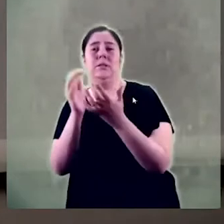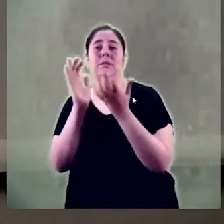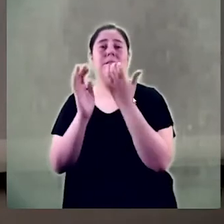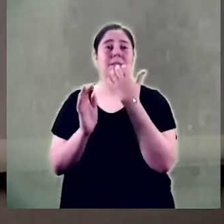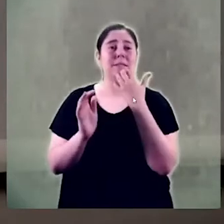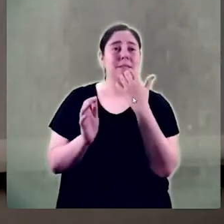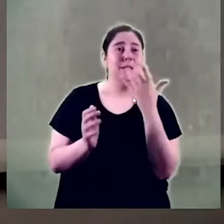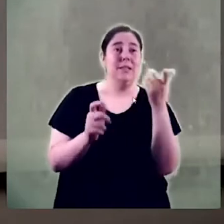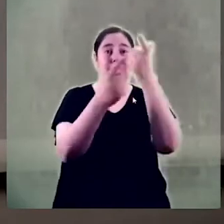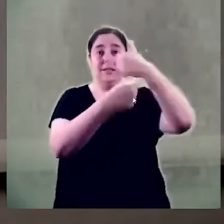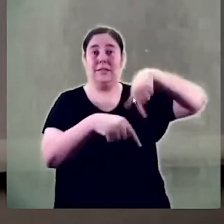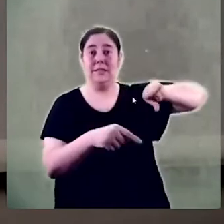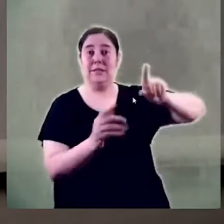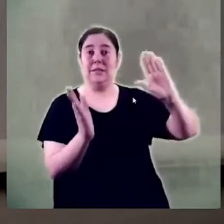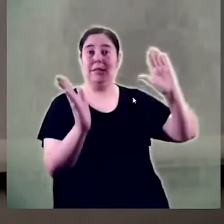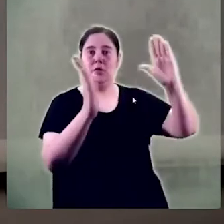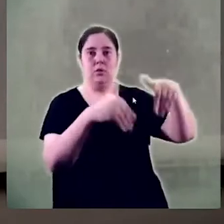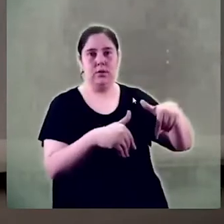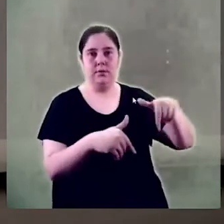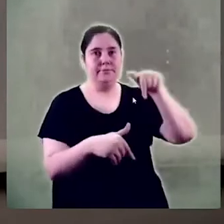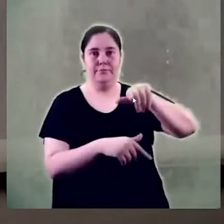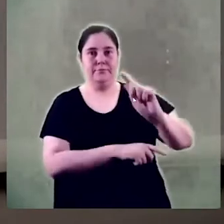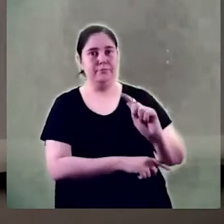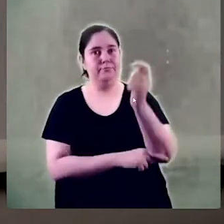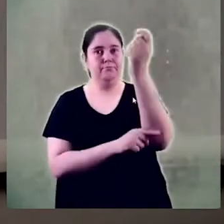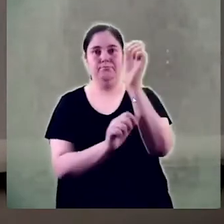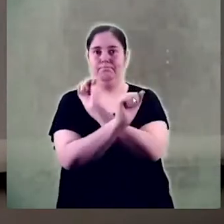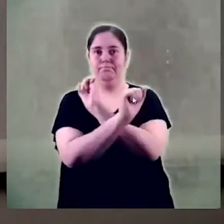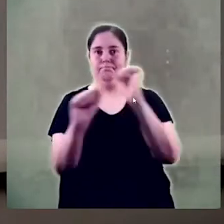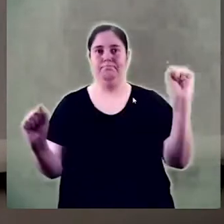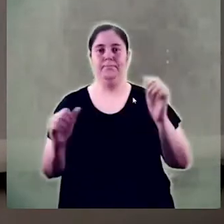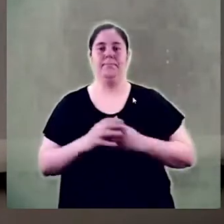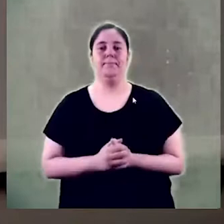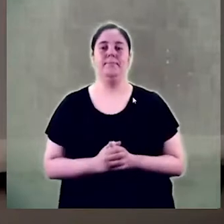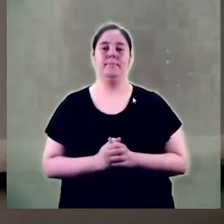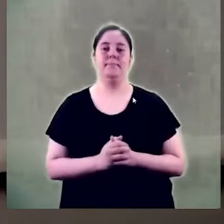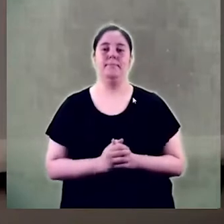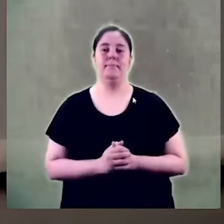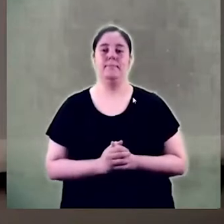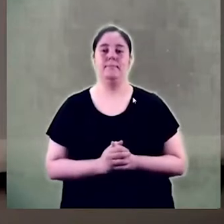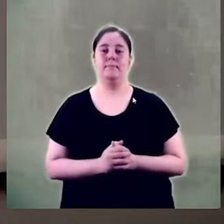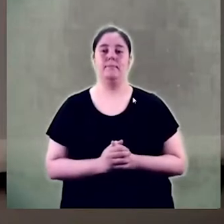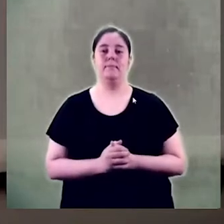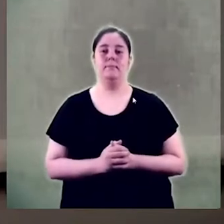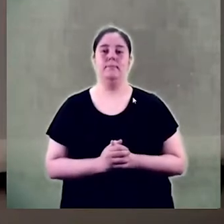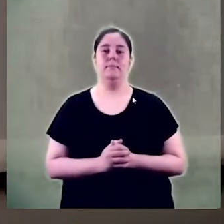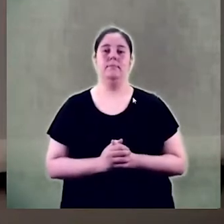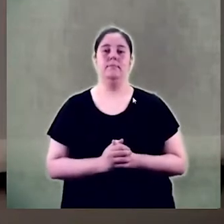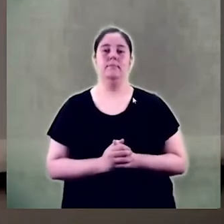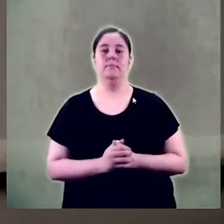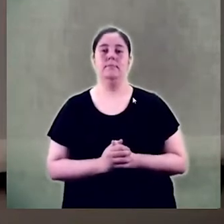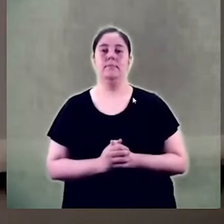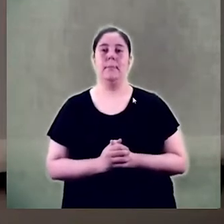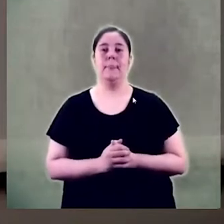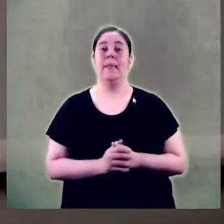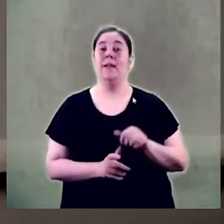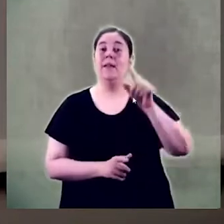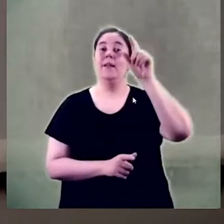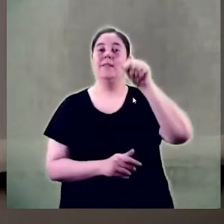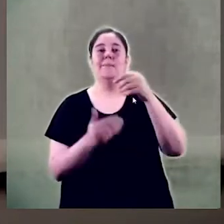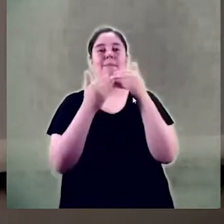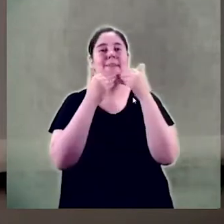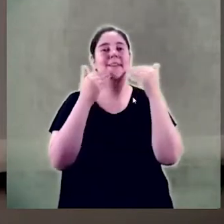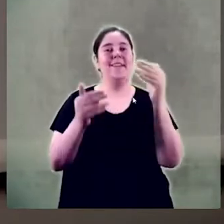no seria possible estar avui aquí. Però també deixeu-me que agraeixi a les dues persones,